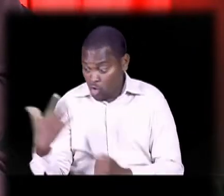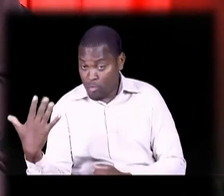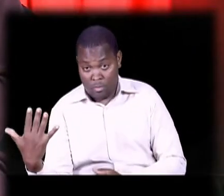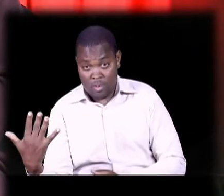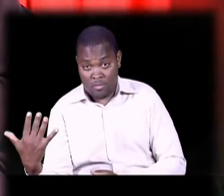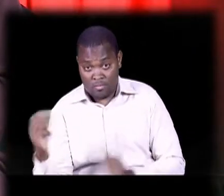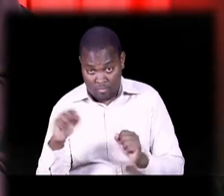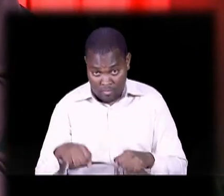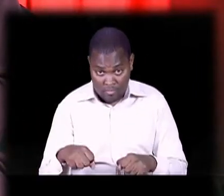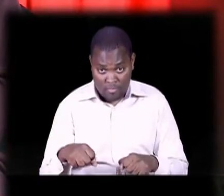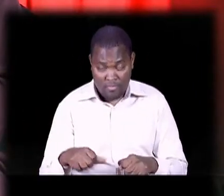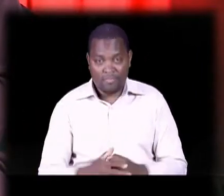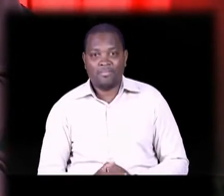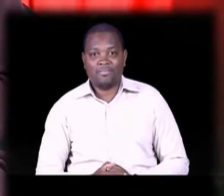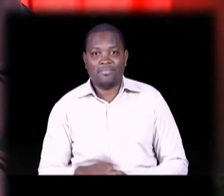makofi kuwa kisuali ingine